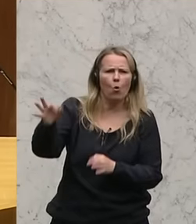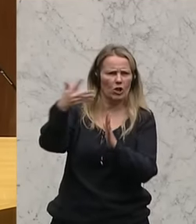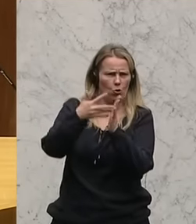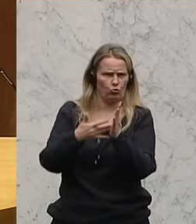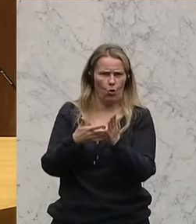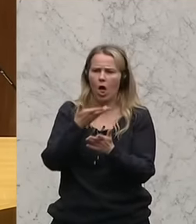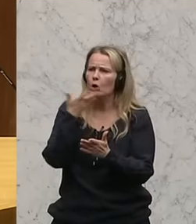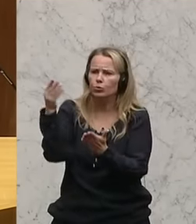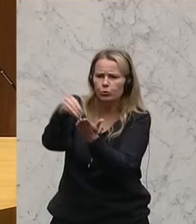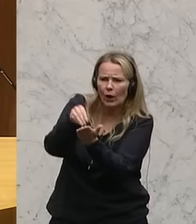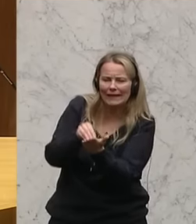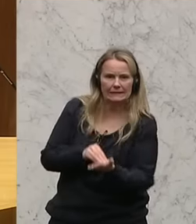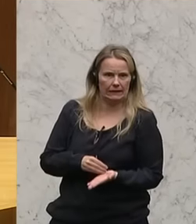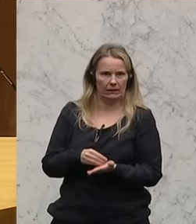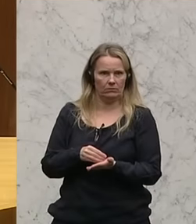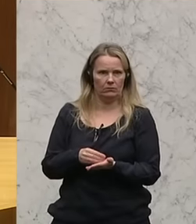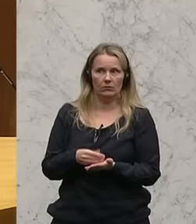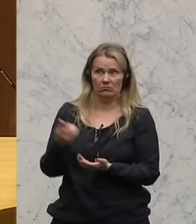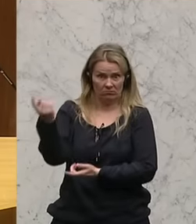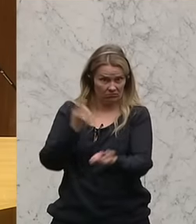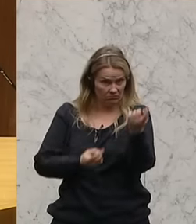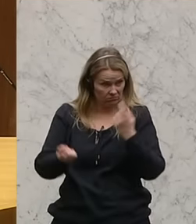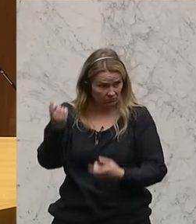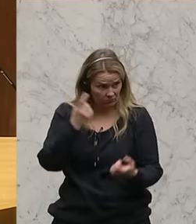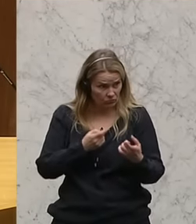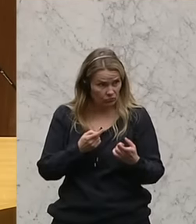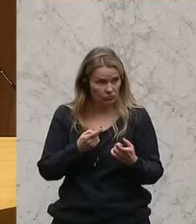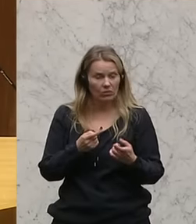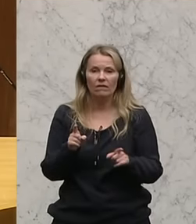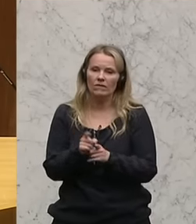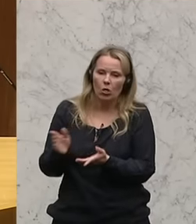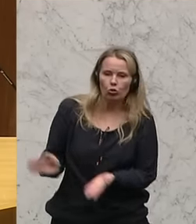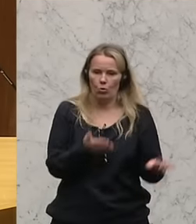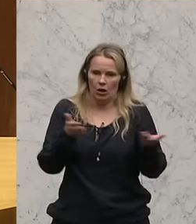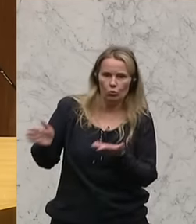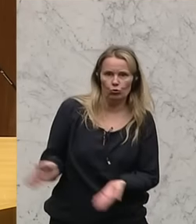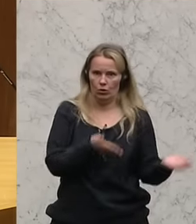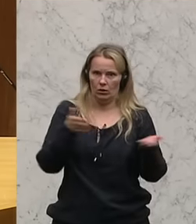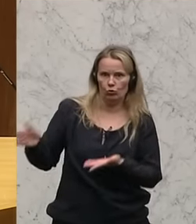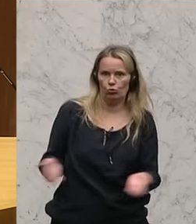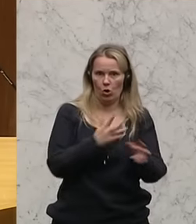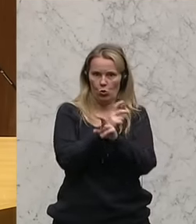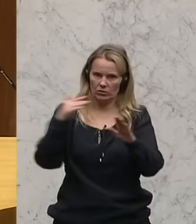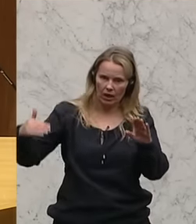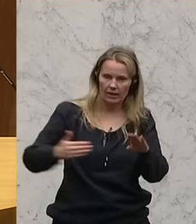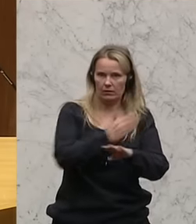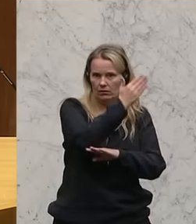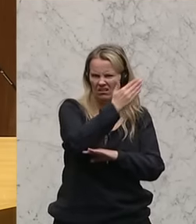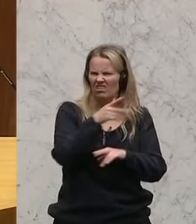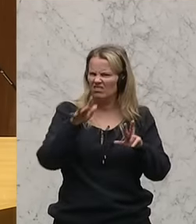unregistriert, wenn sie hier waren, zum Großteil durch Österreich durchzuschleppen und das